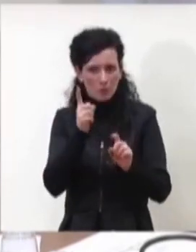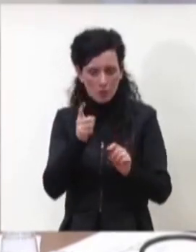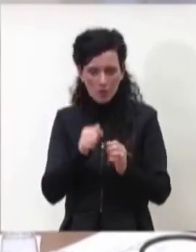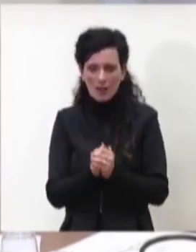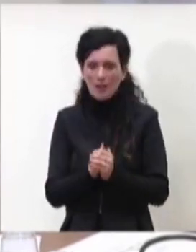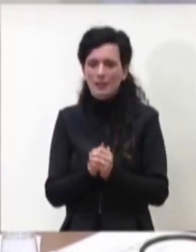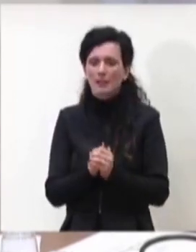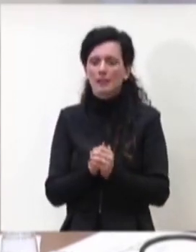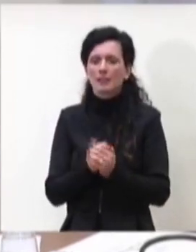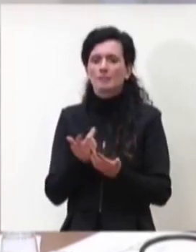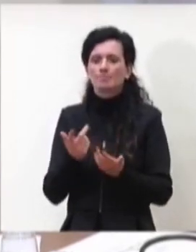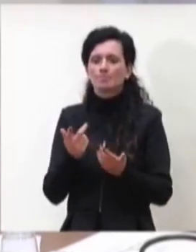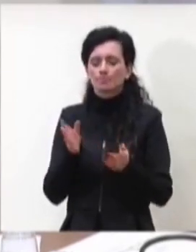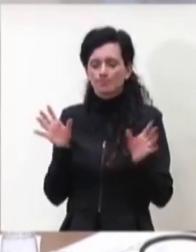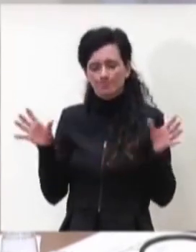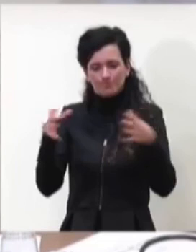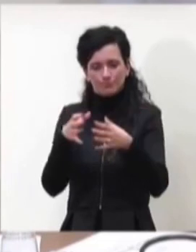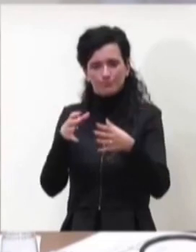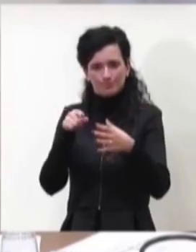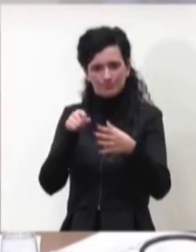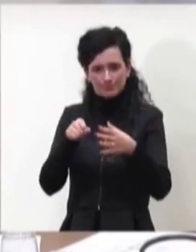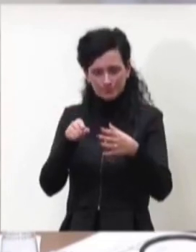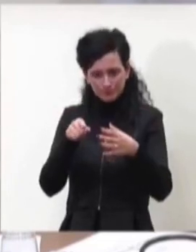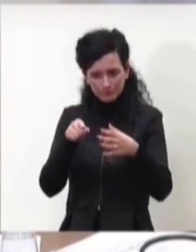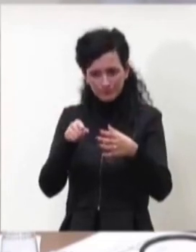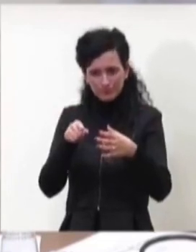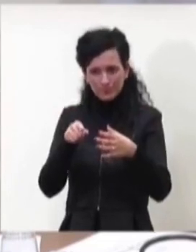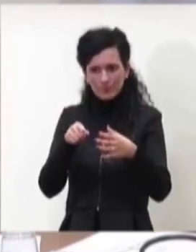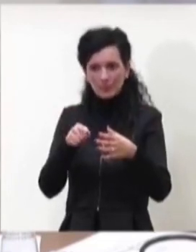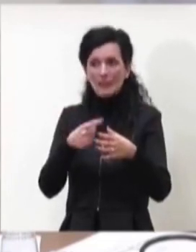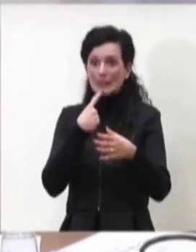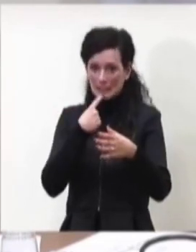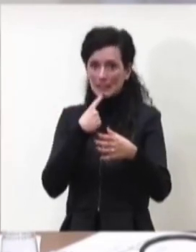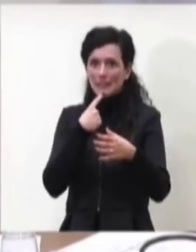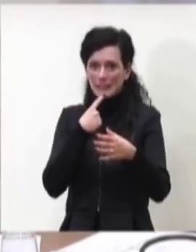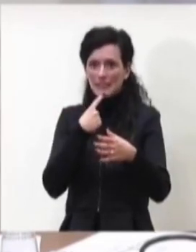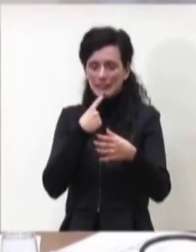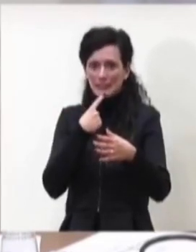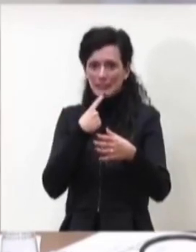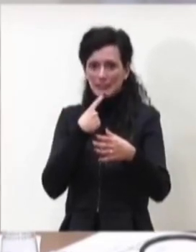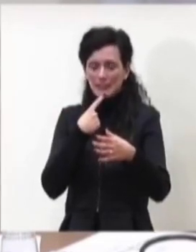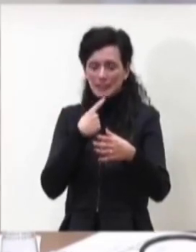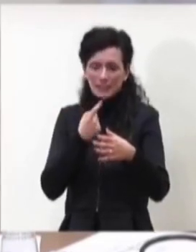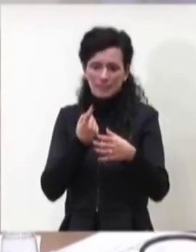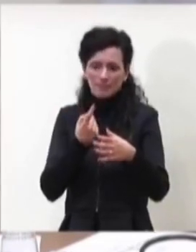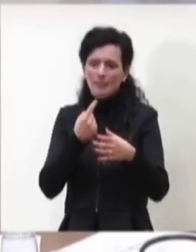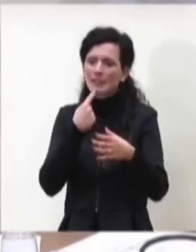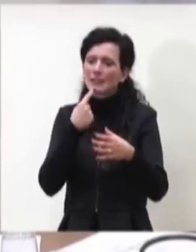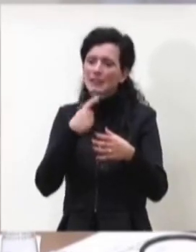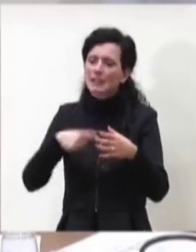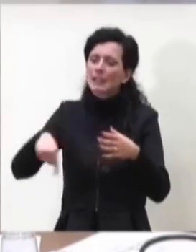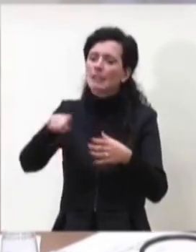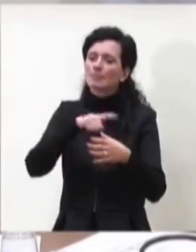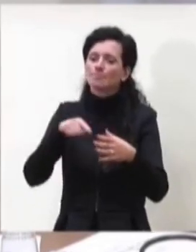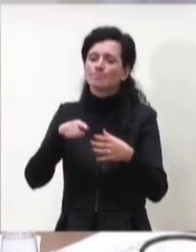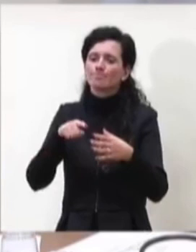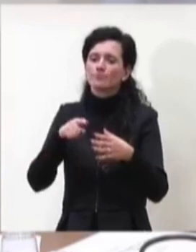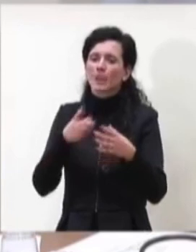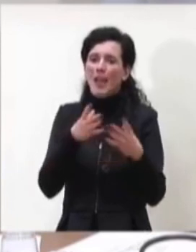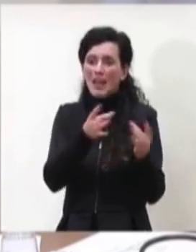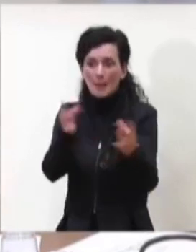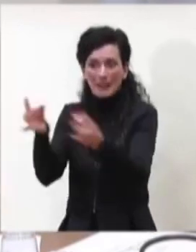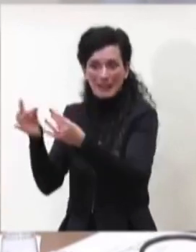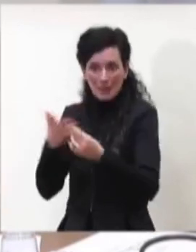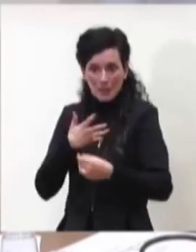drivers diciamo quelli che sostengono l'epidemia perché non sono note a differenza dell'influenza questo è un